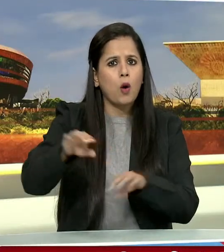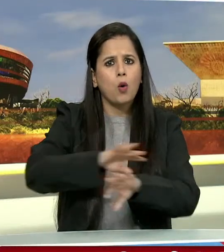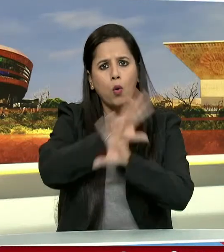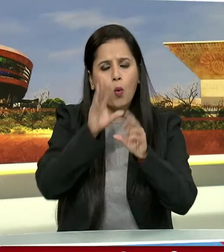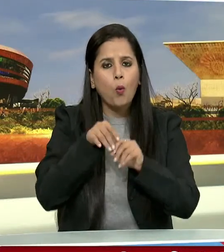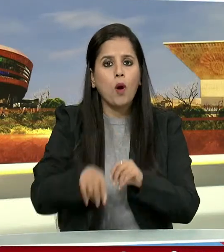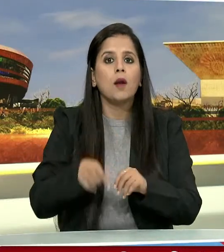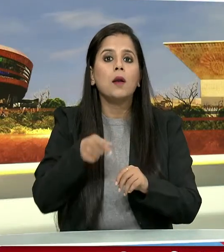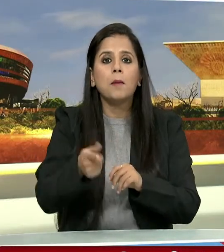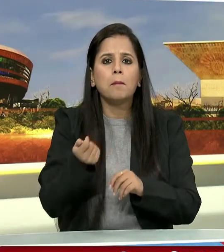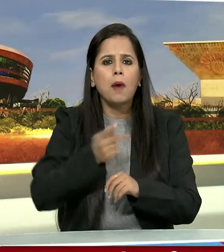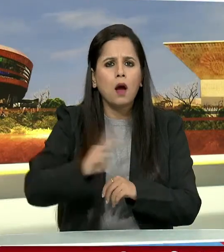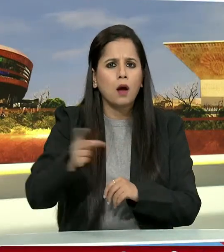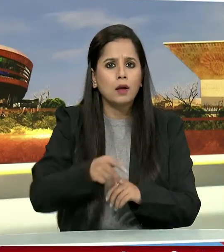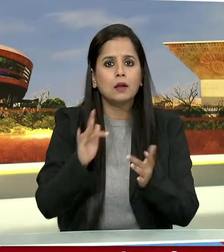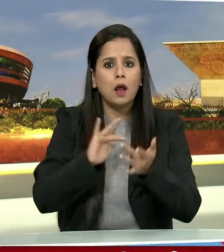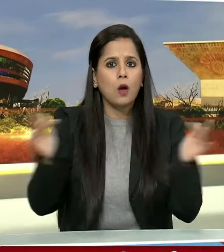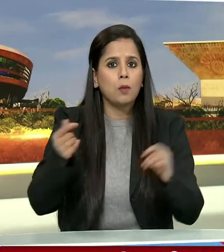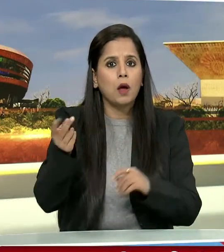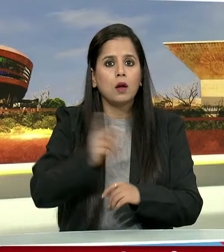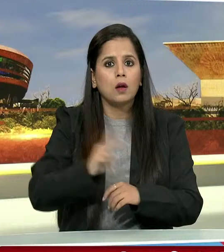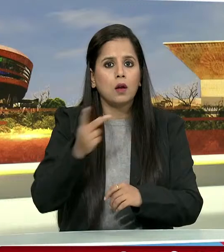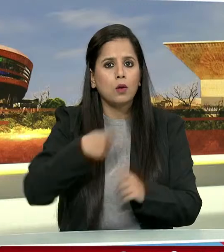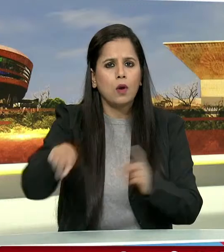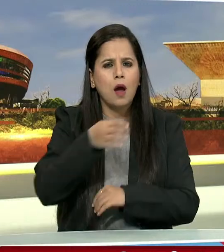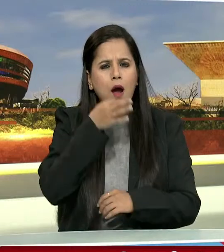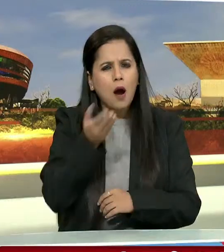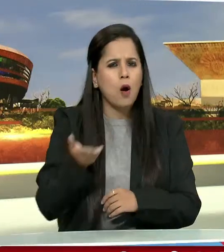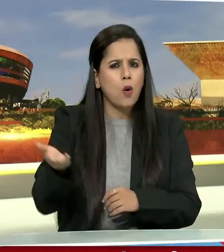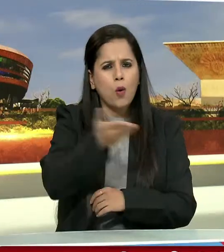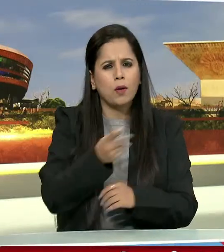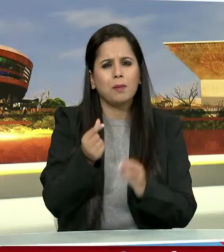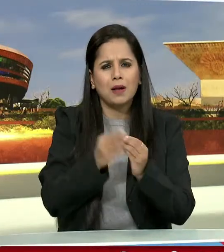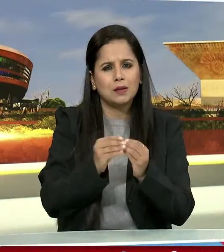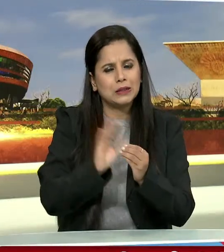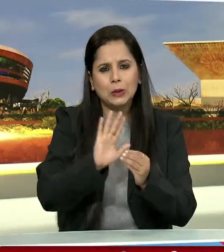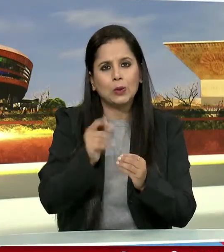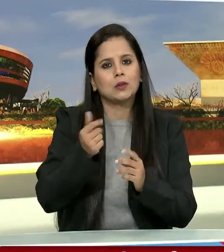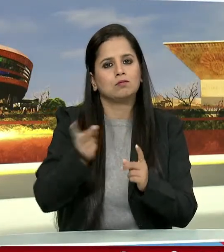प्रकार के भुकतार डिजिटल तरीके से करने का किया आभान